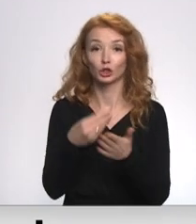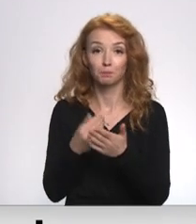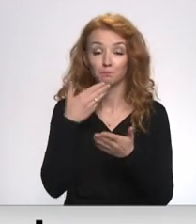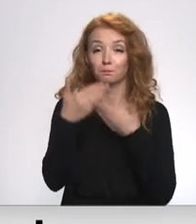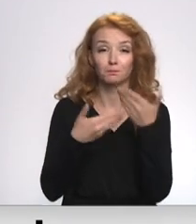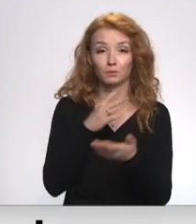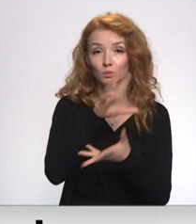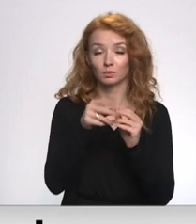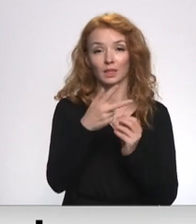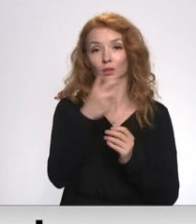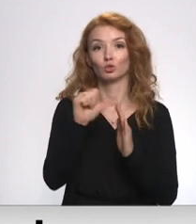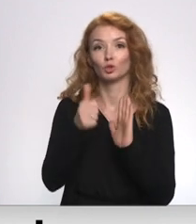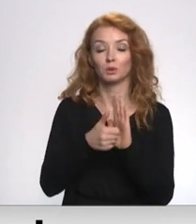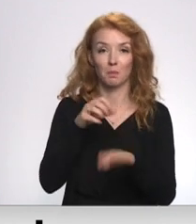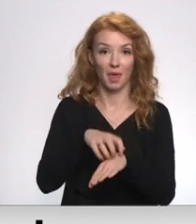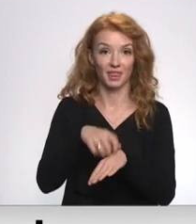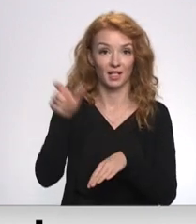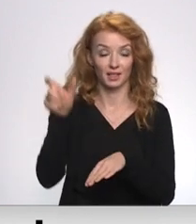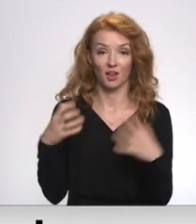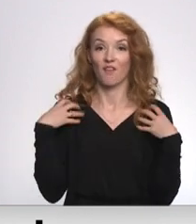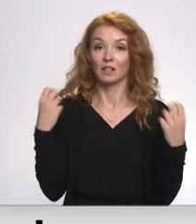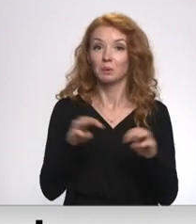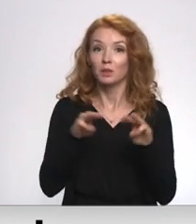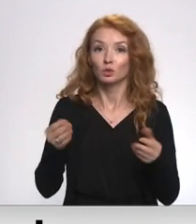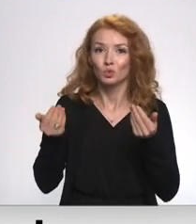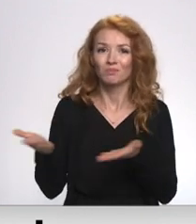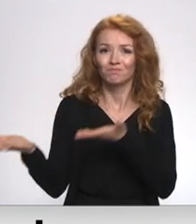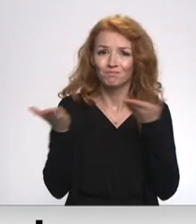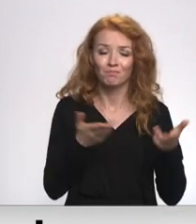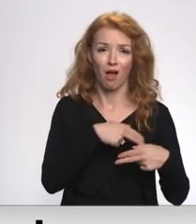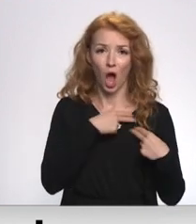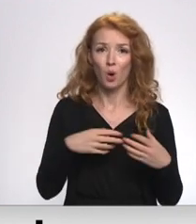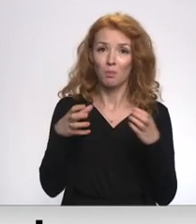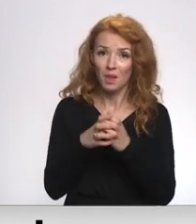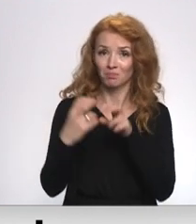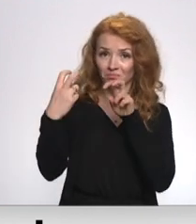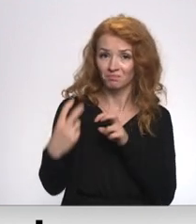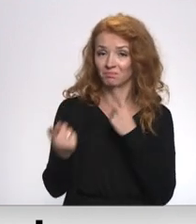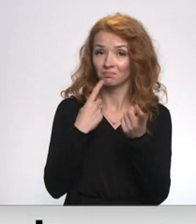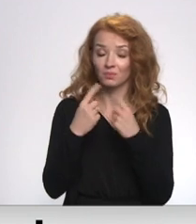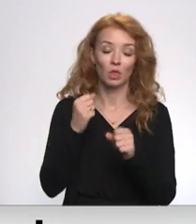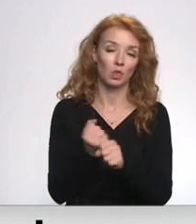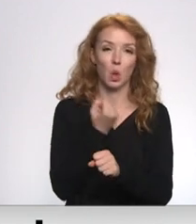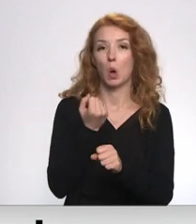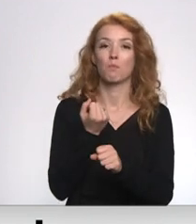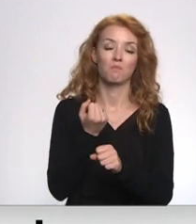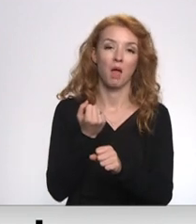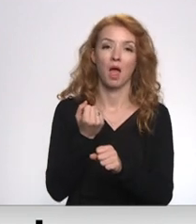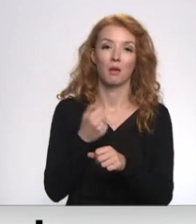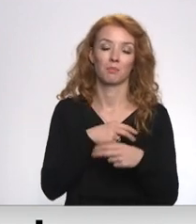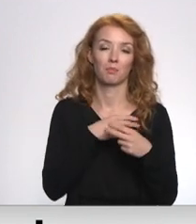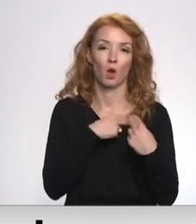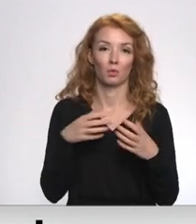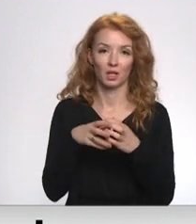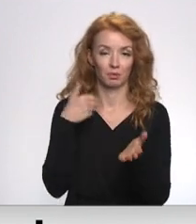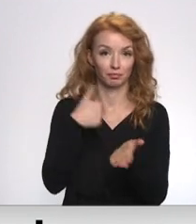316 mediķi. Veselības ministrija arī šodien aicināja arotbiedrību sēsties pie viena galda, taču saņēma atteikumu jau otro